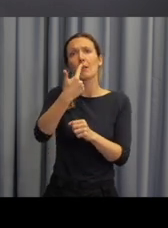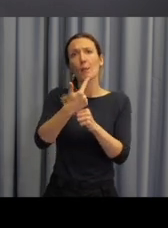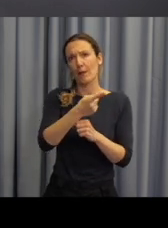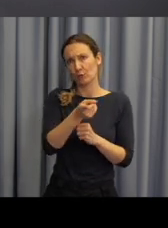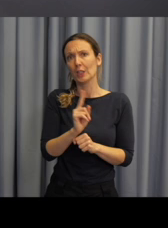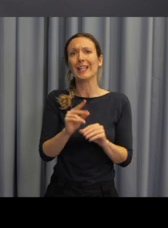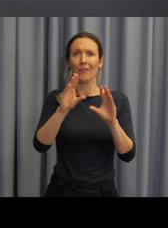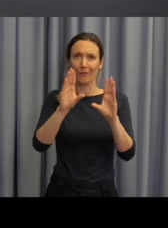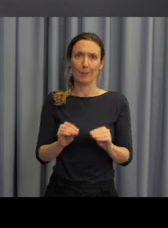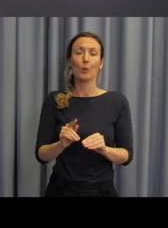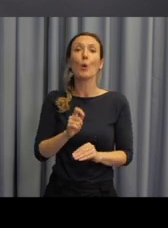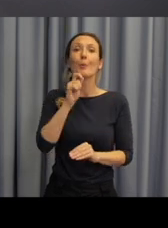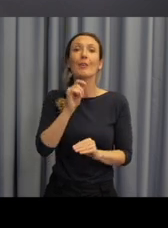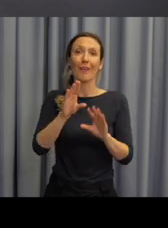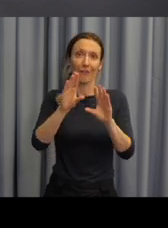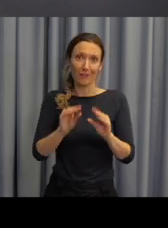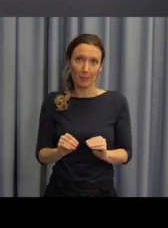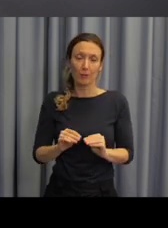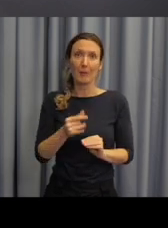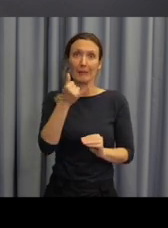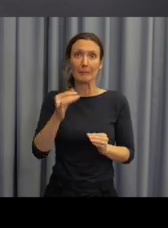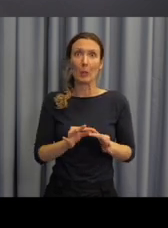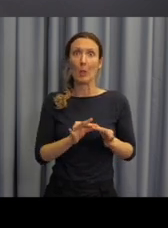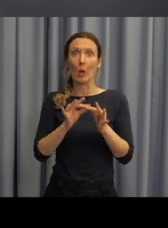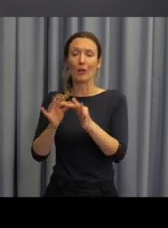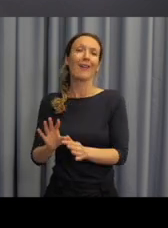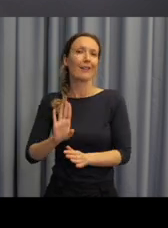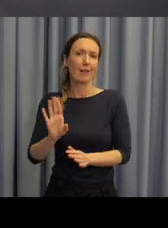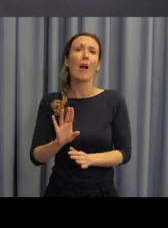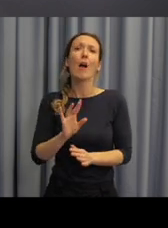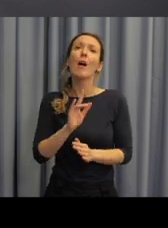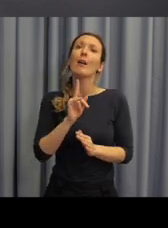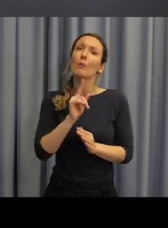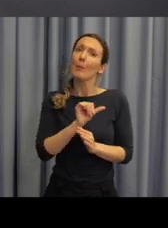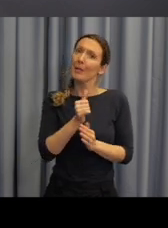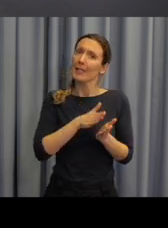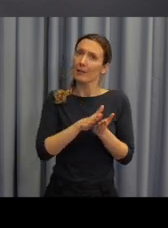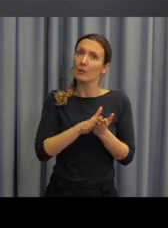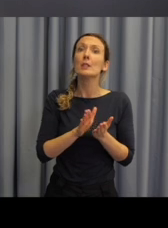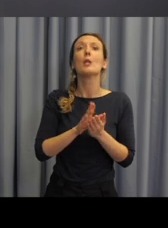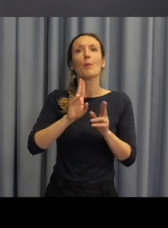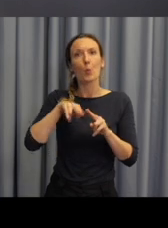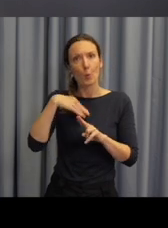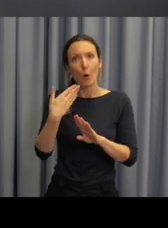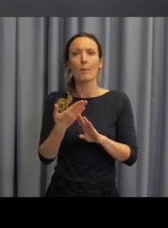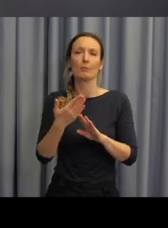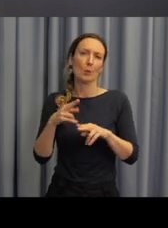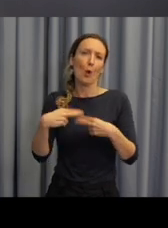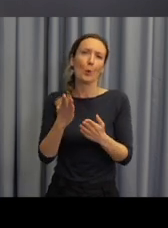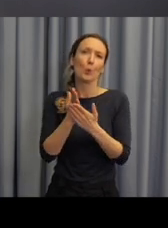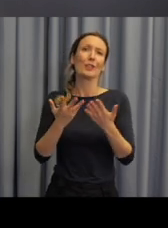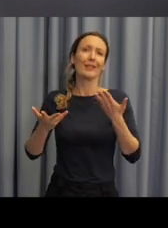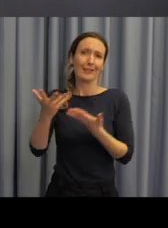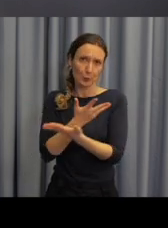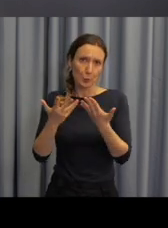a mikrofony. Není to ale stav setrvalý, protože v části diskuzní samozřejmě vás budeme vybízet k tomu, abyste s námi